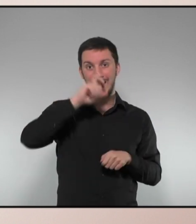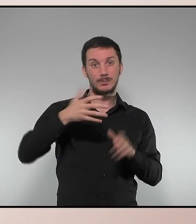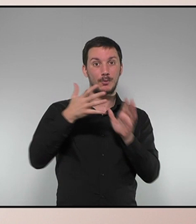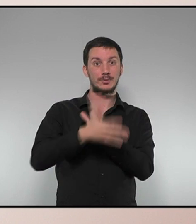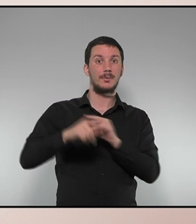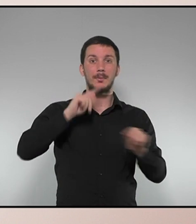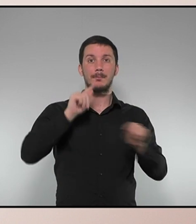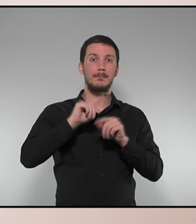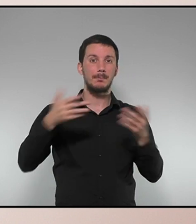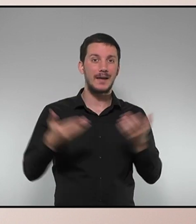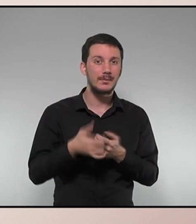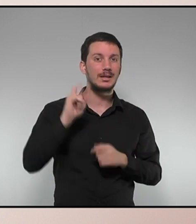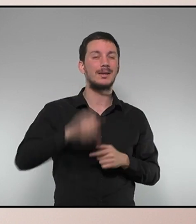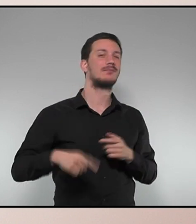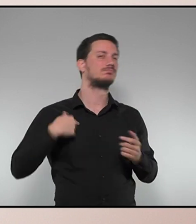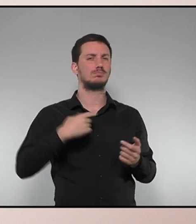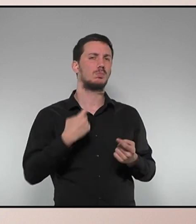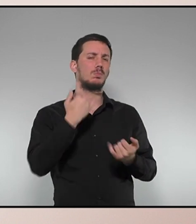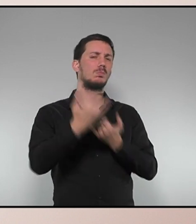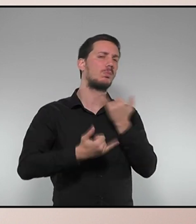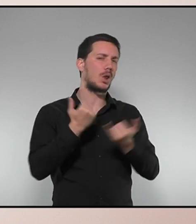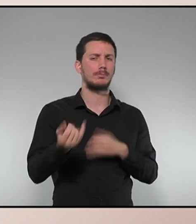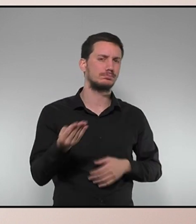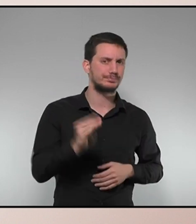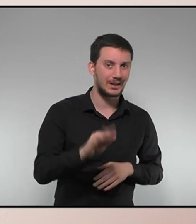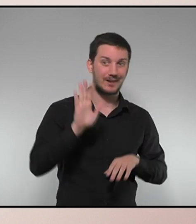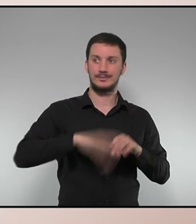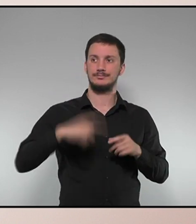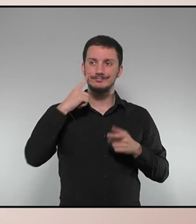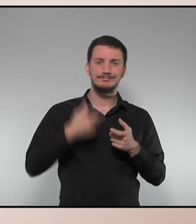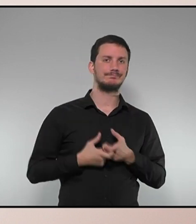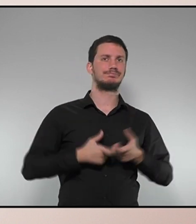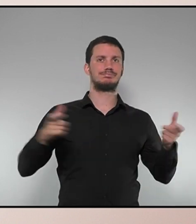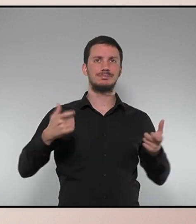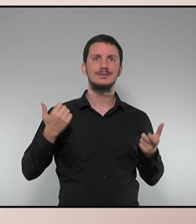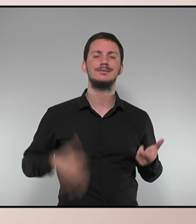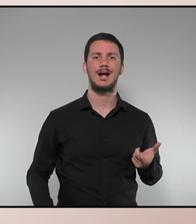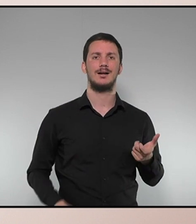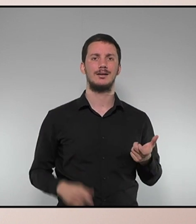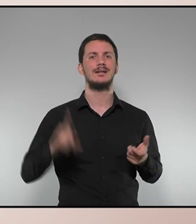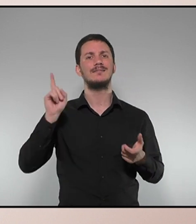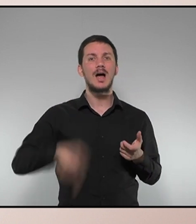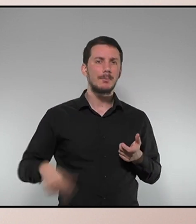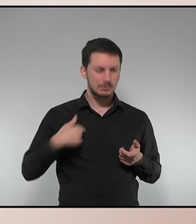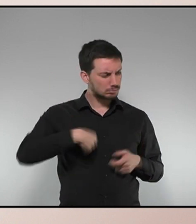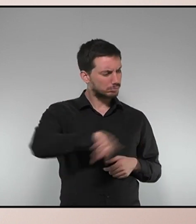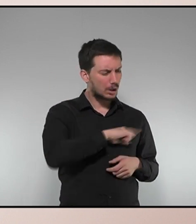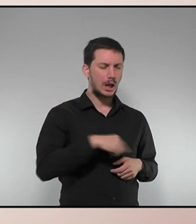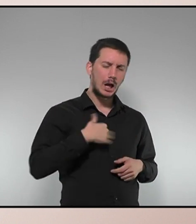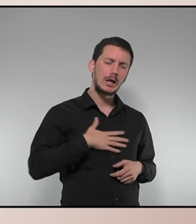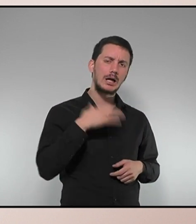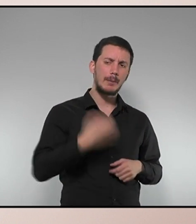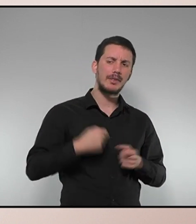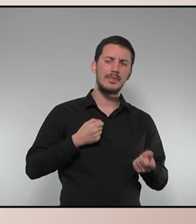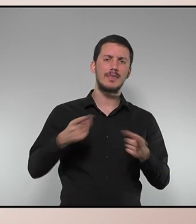la pandèmia i de dificultats afegides en alguns casos s greujat. Però també molts altres hem estat capaços de donar-hi resposta. I la